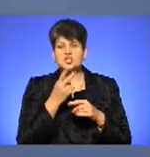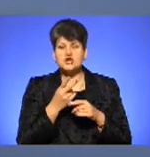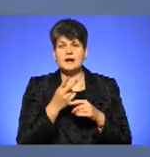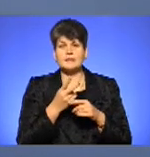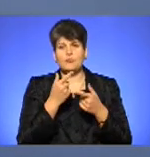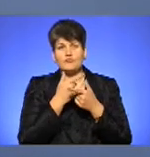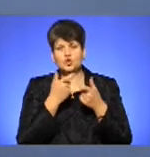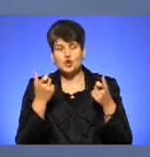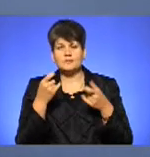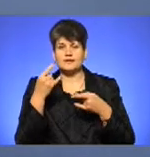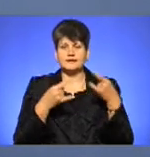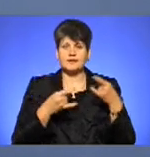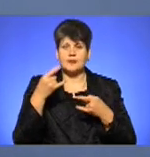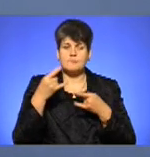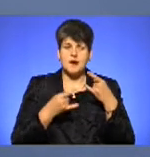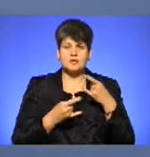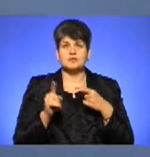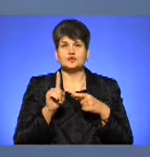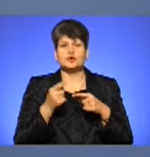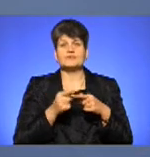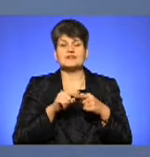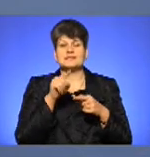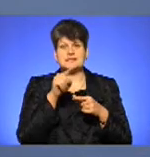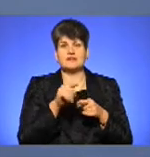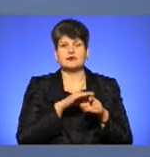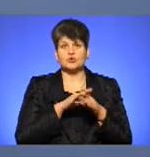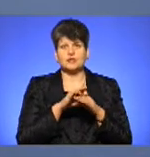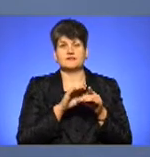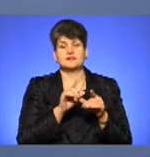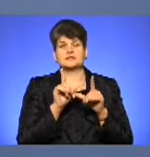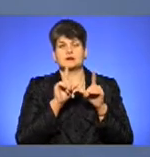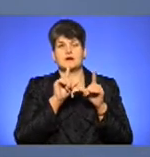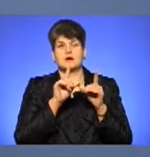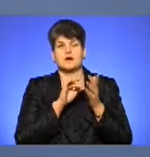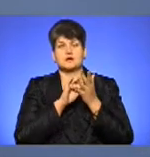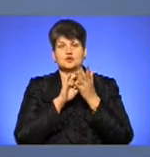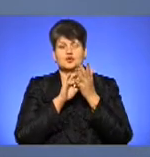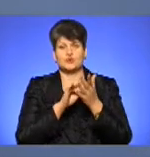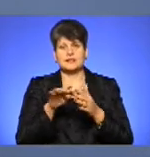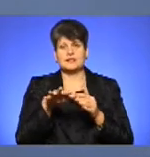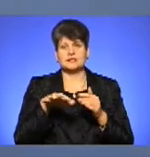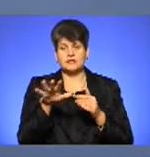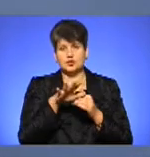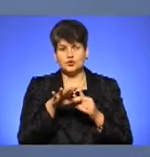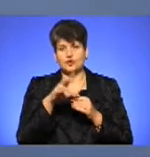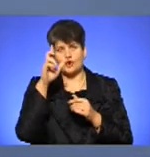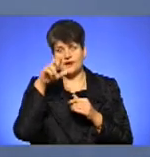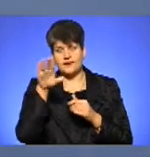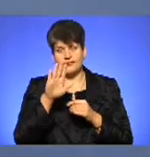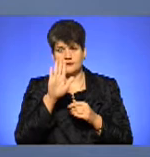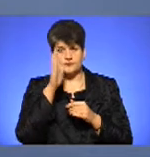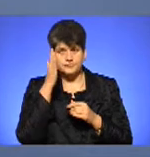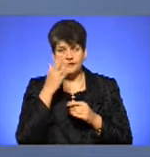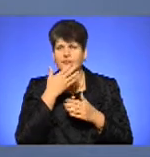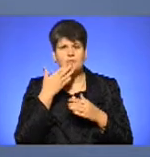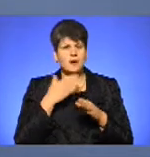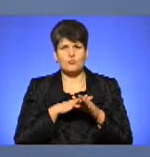телебачні, на афішах, по радіо, що цей виконавець гастролює на території країни-агресора. Тобто немає повної